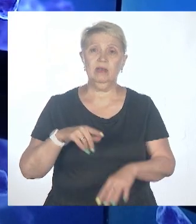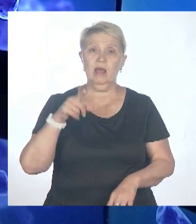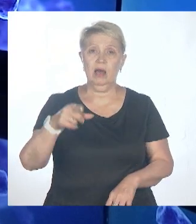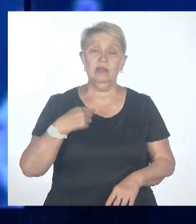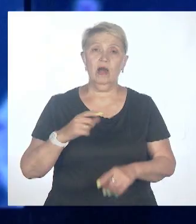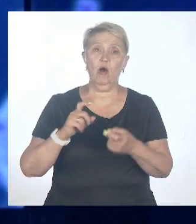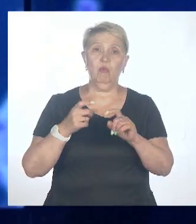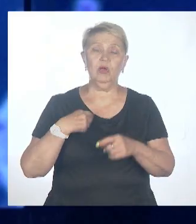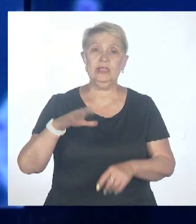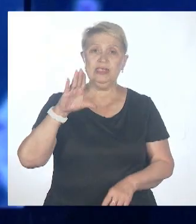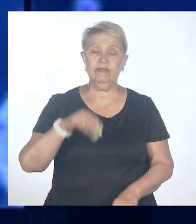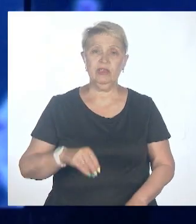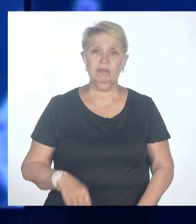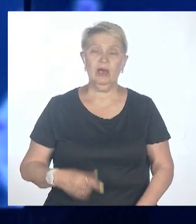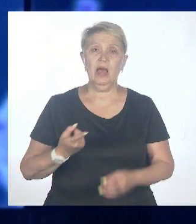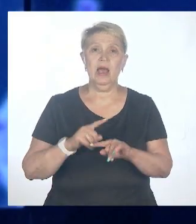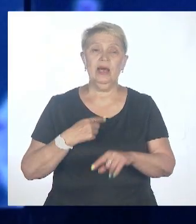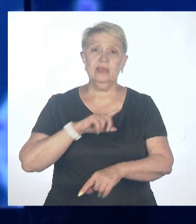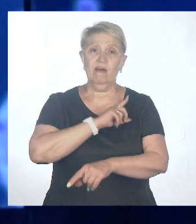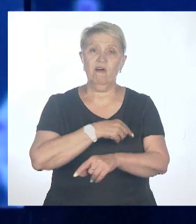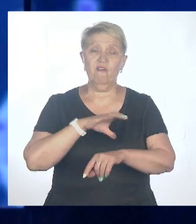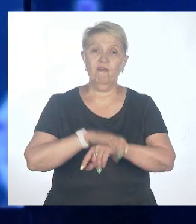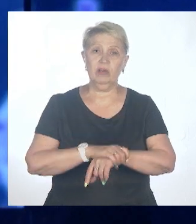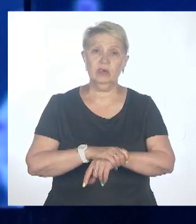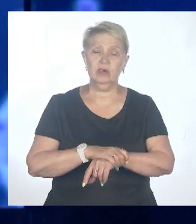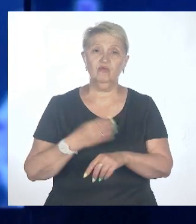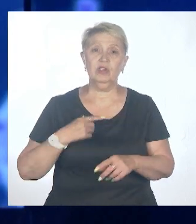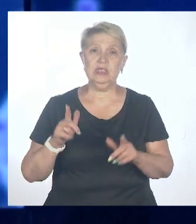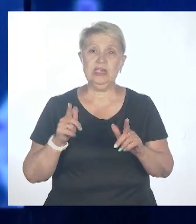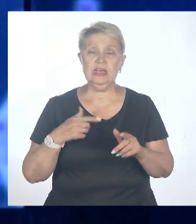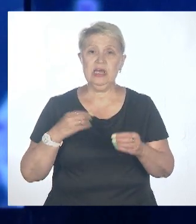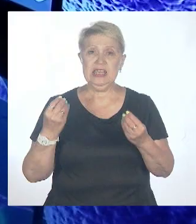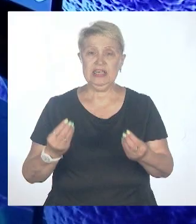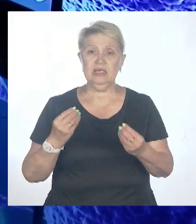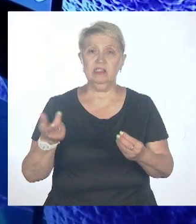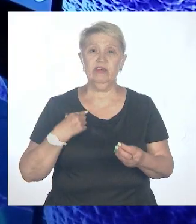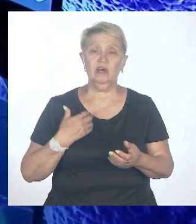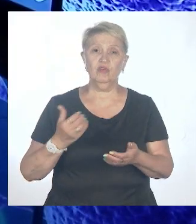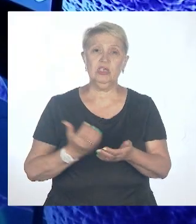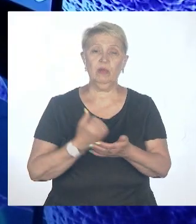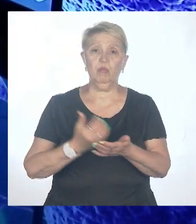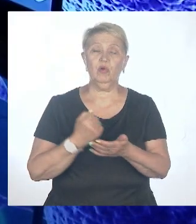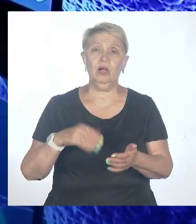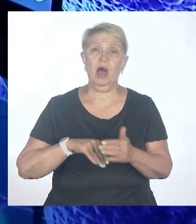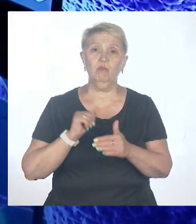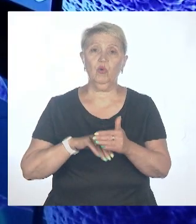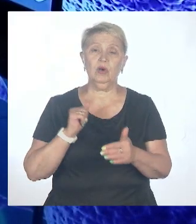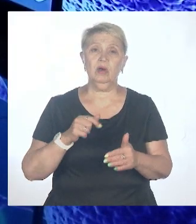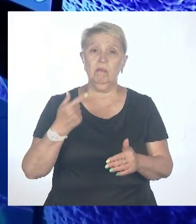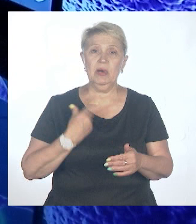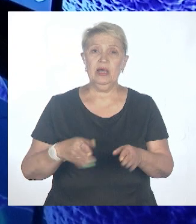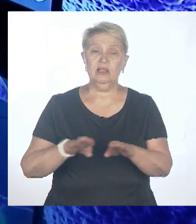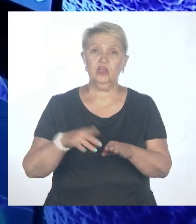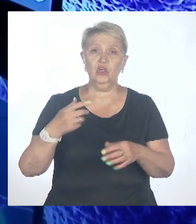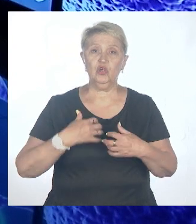всем. Давайте так, это фактор естественного отбора. Если мы посмотрим на животных, мы абсолютно такие же животные,